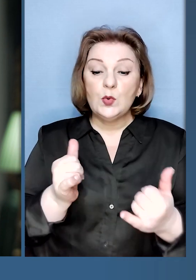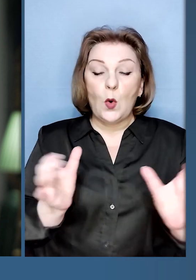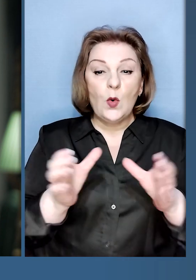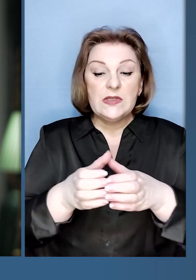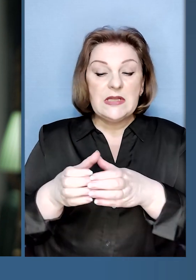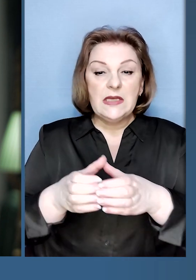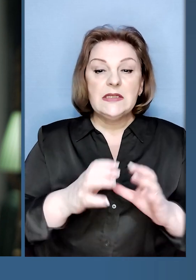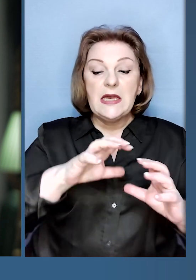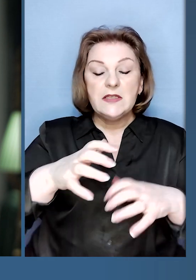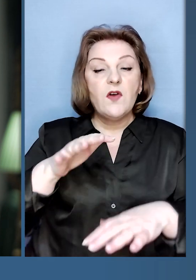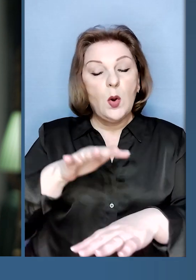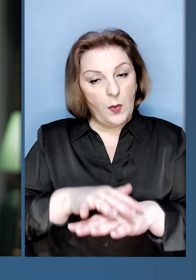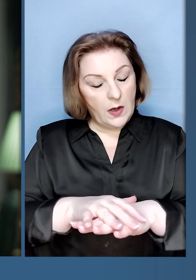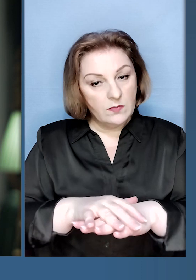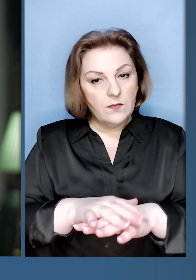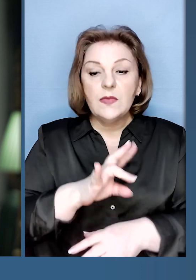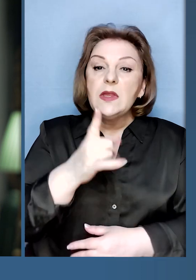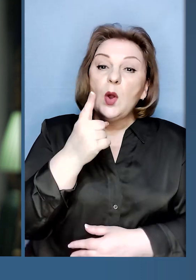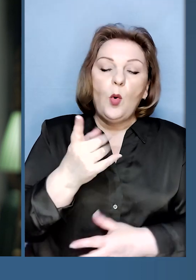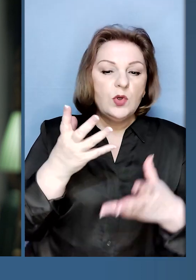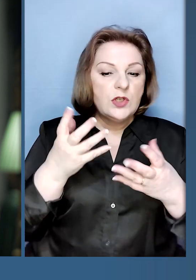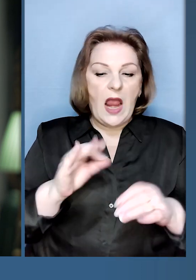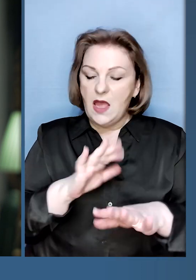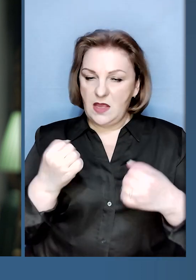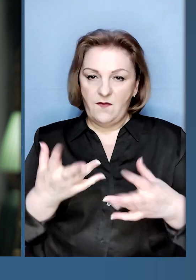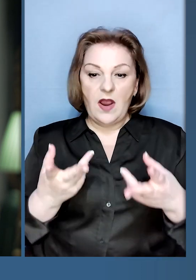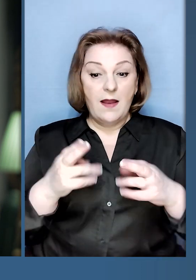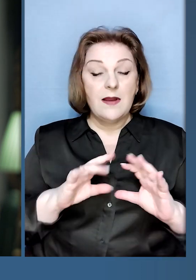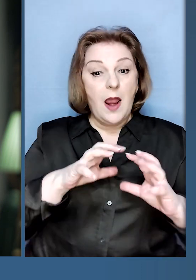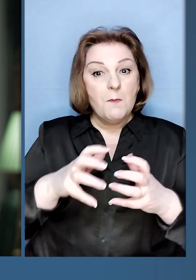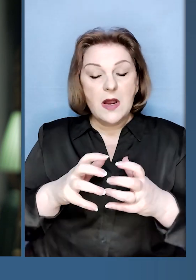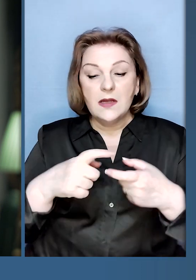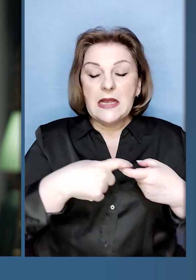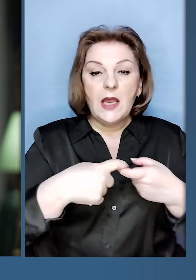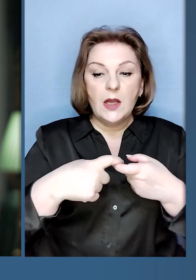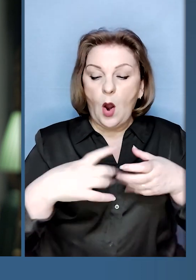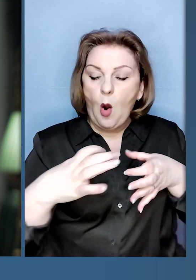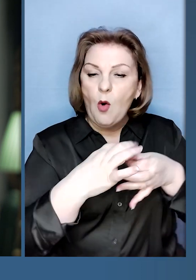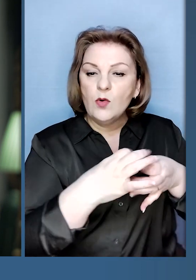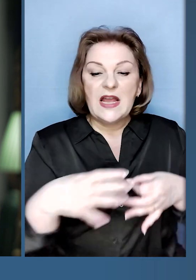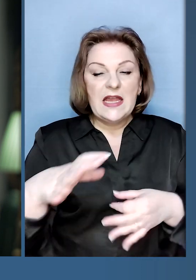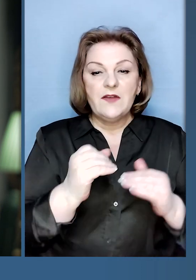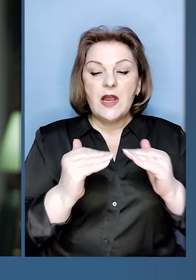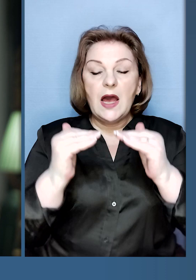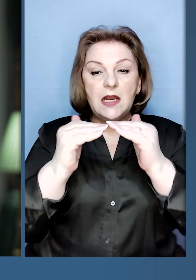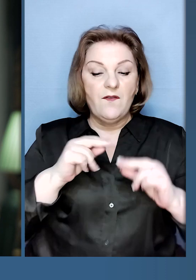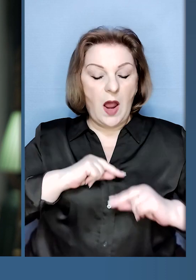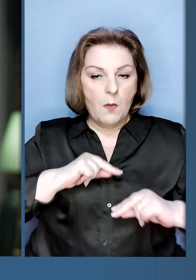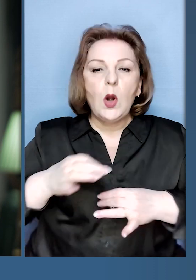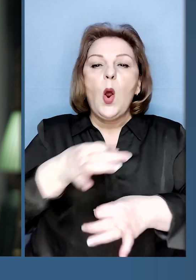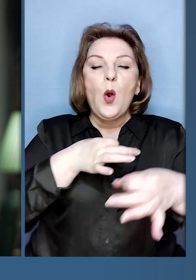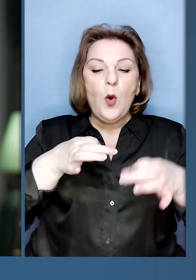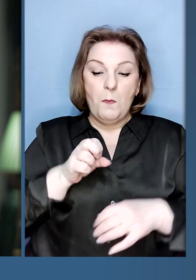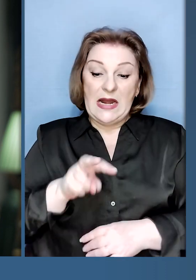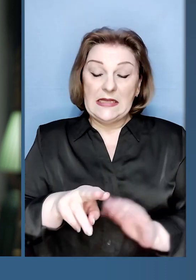Зустрівся сьогодні з делегацією Світового банку. Жодного дня не втрачаємо для міжнародних контактів. На всіх рівнях